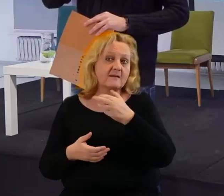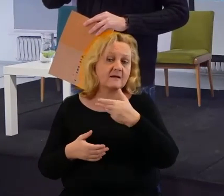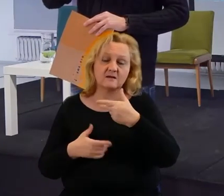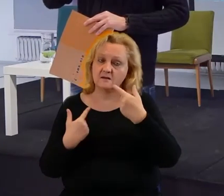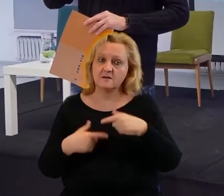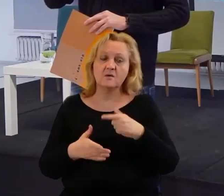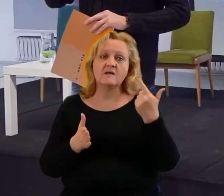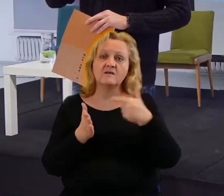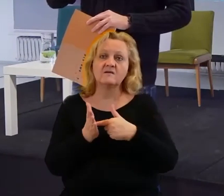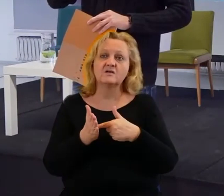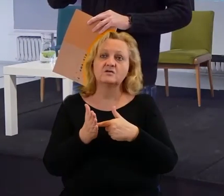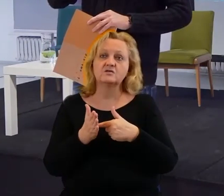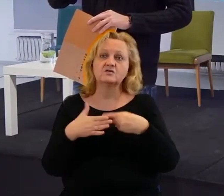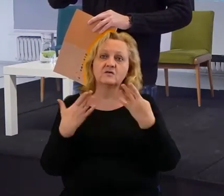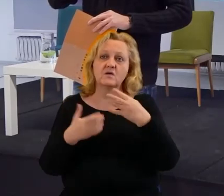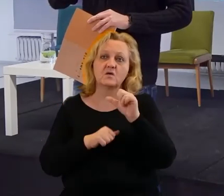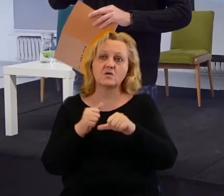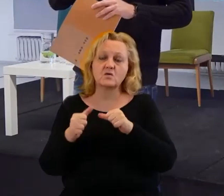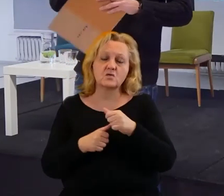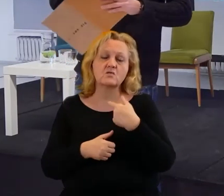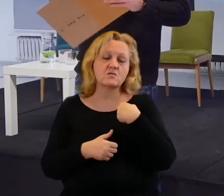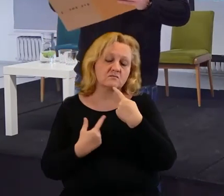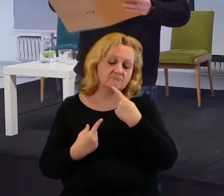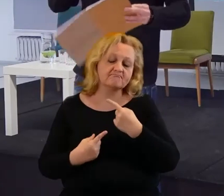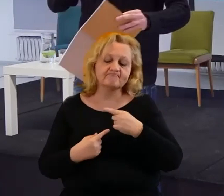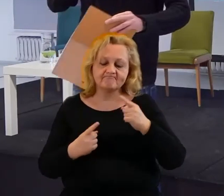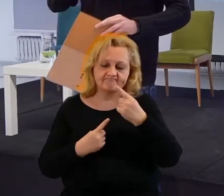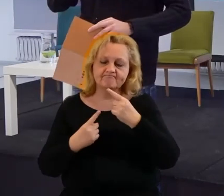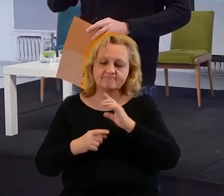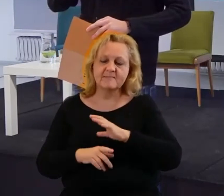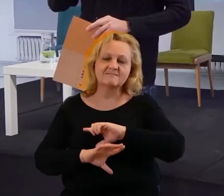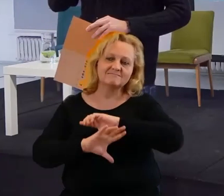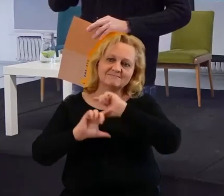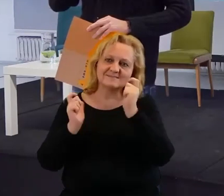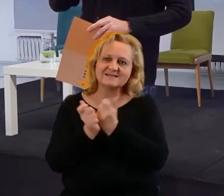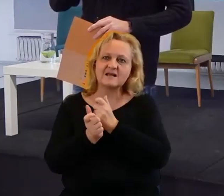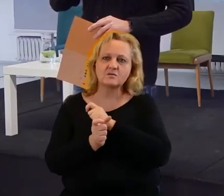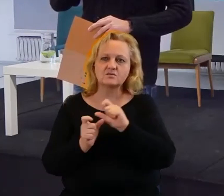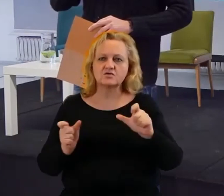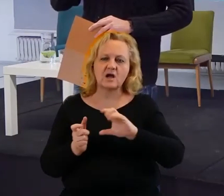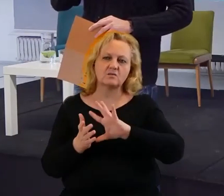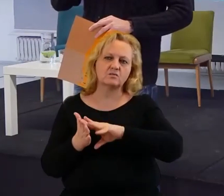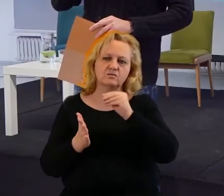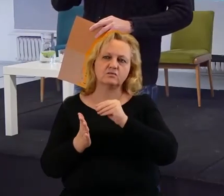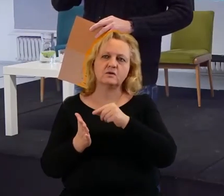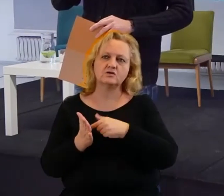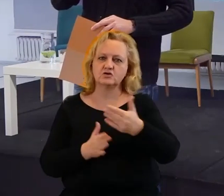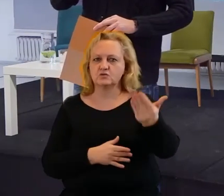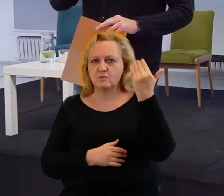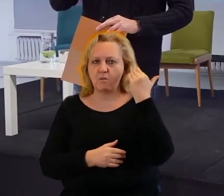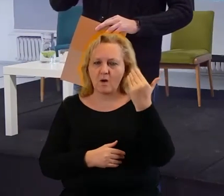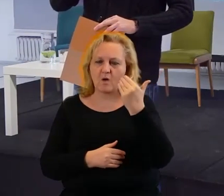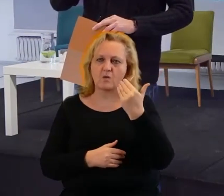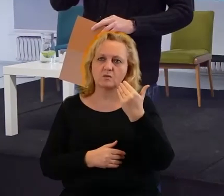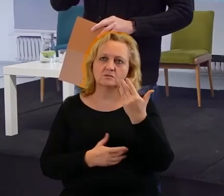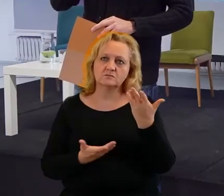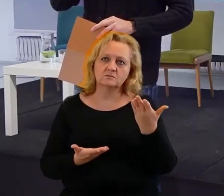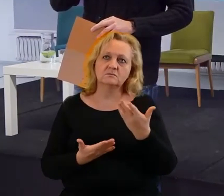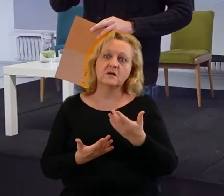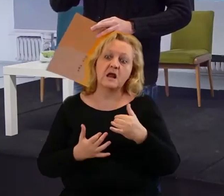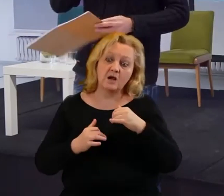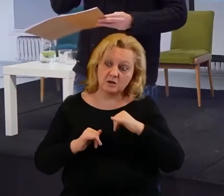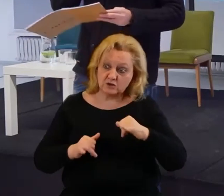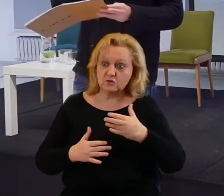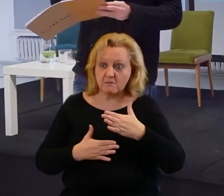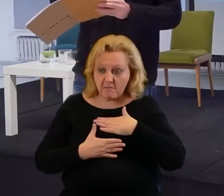tym 2009 roku powiedzieliśmy sobie, że my w całości i do samego końca będziemy robili tą rzecz społecznie na tyle, na ile nam siły